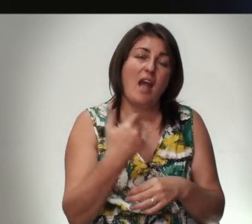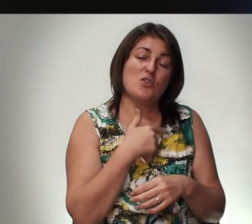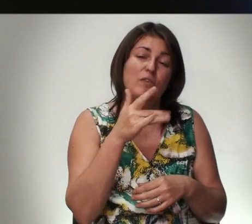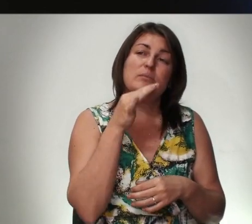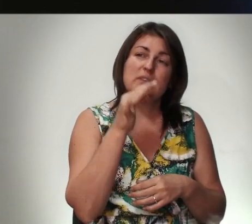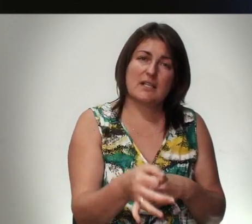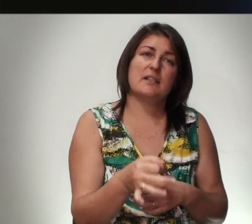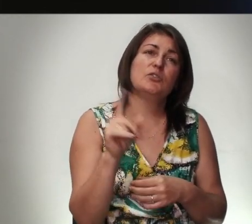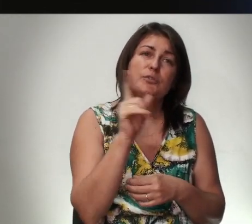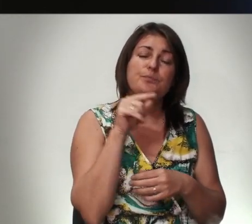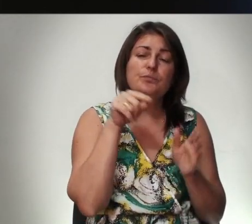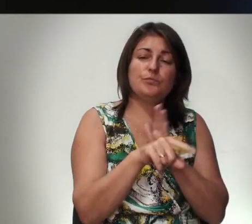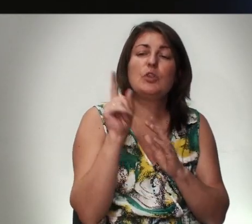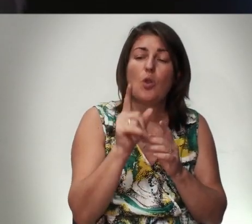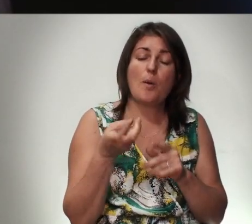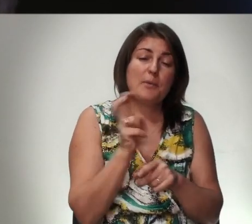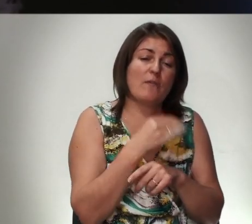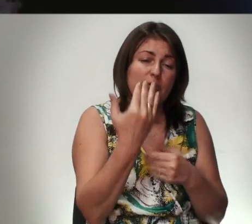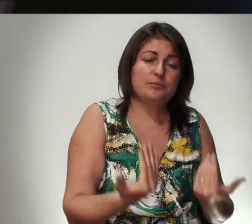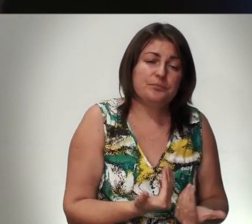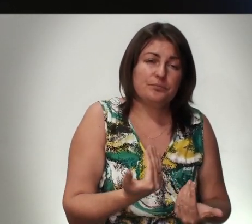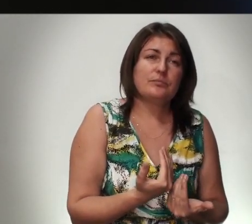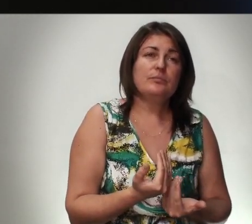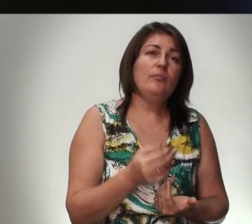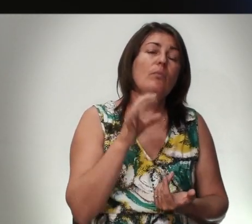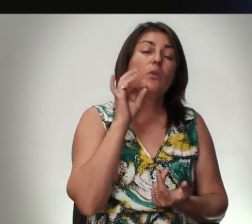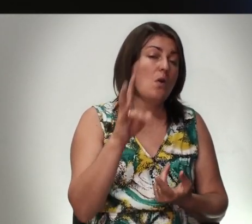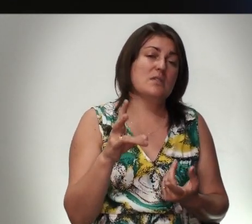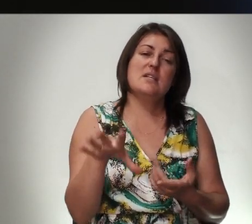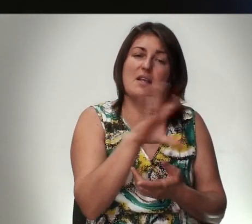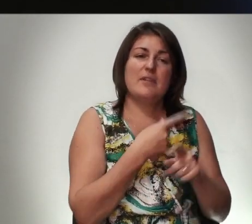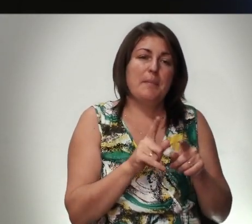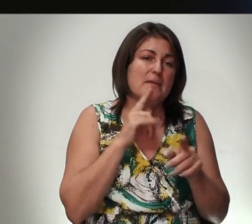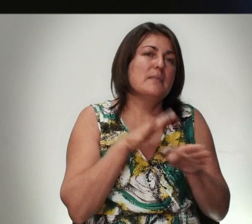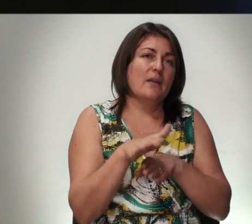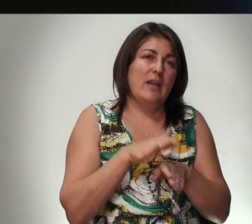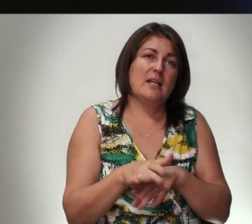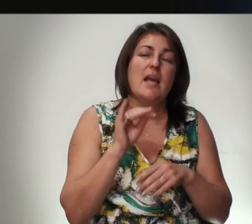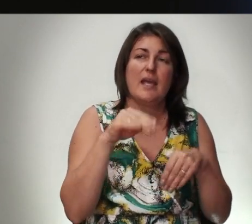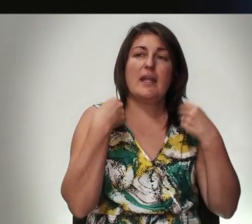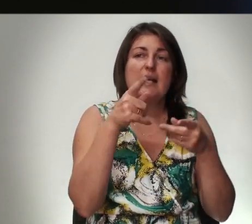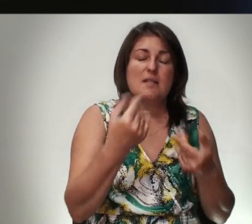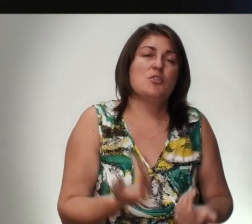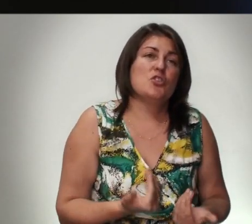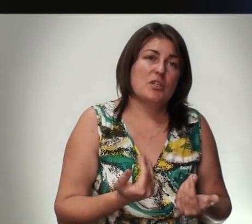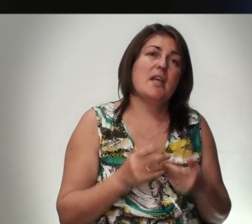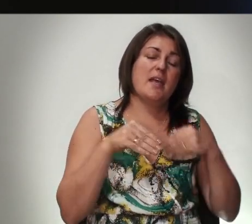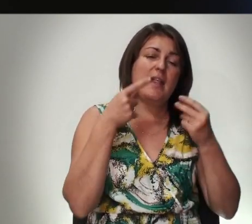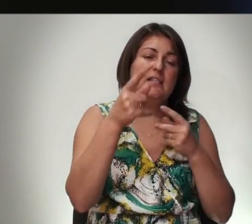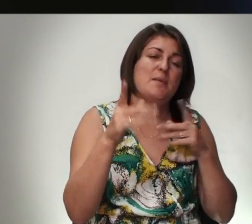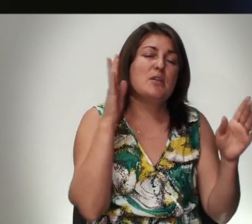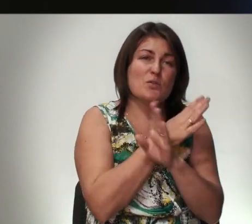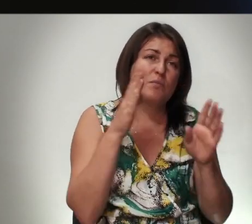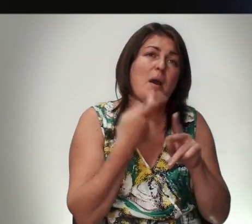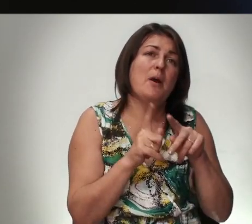Вам Сказать Что Тот Кто Придет В Твоей Жизни Он Со Всем Этим Справляется И Даст Тебе Жизнь И Даст Тебе